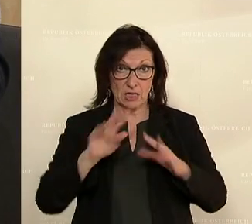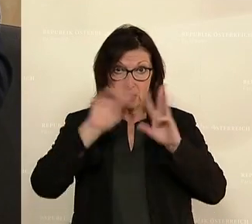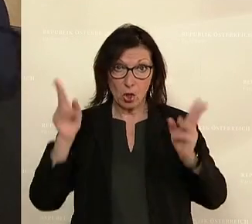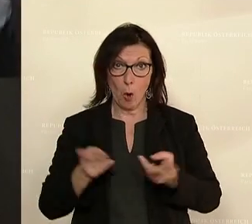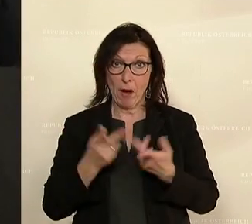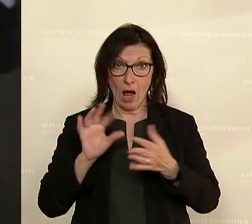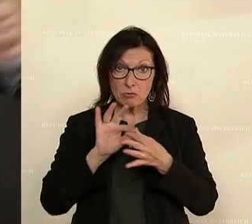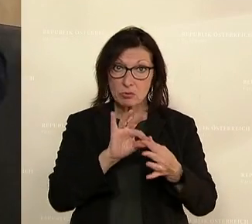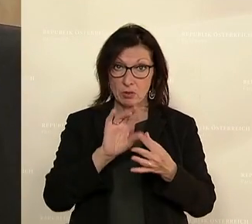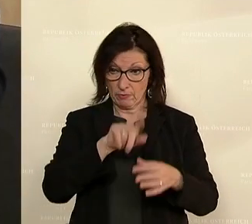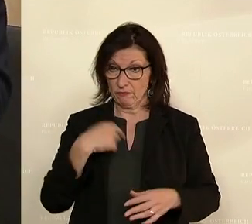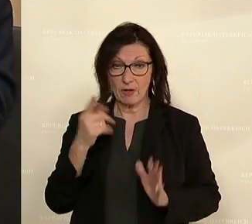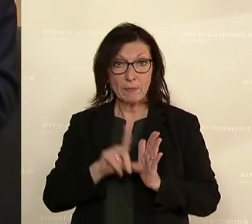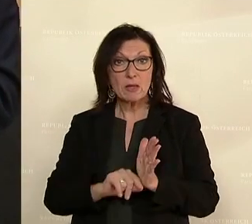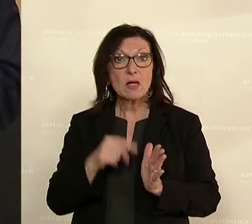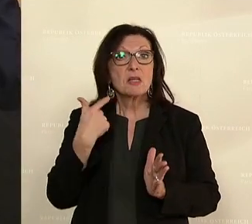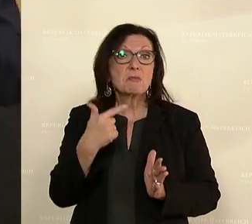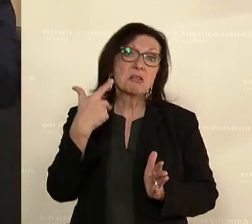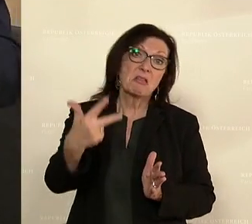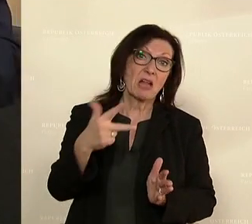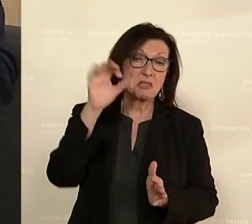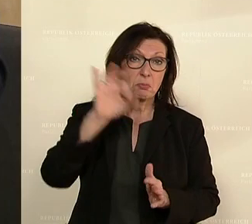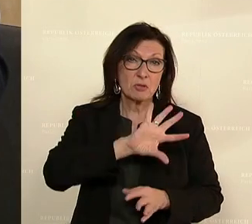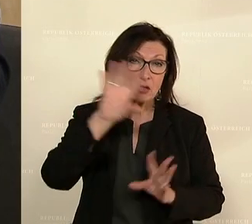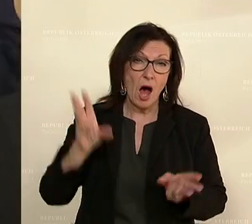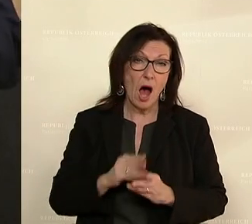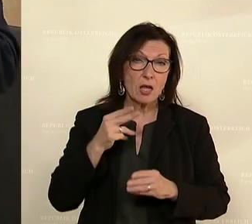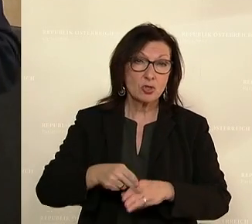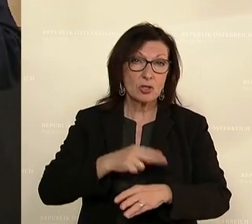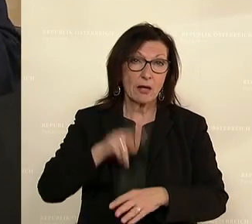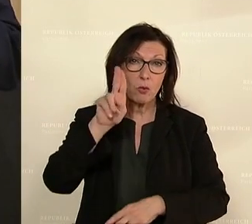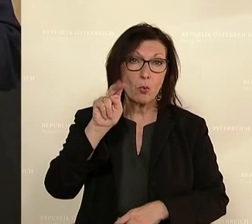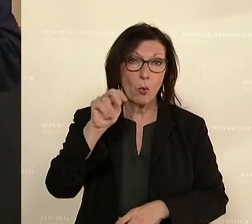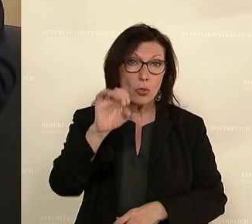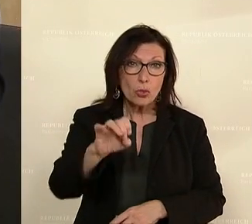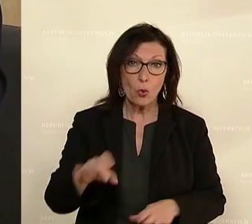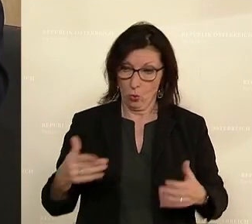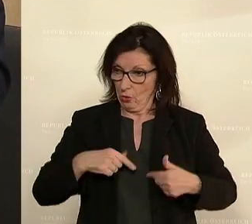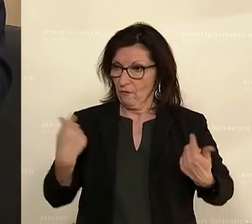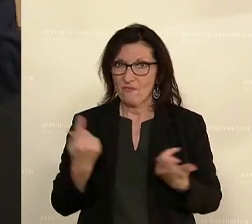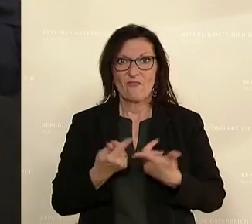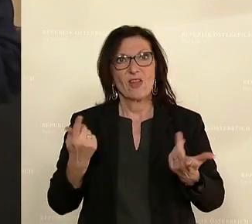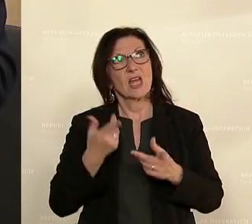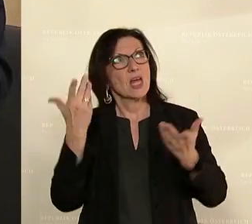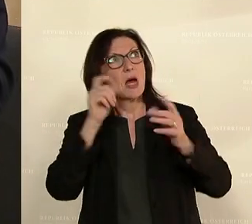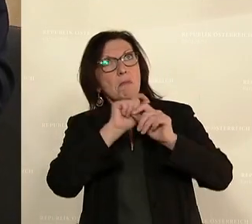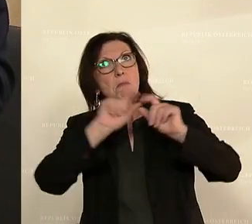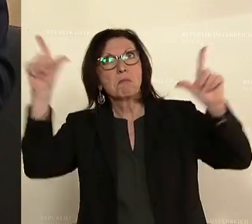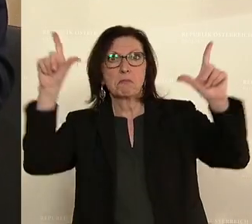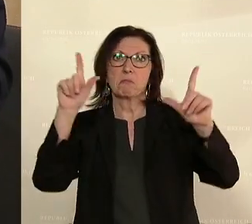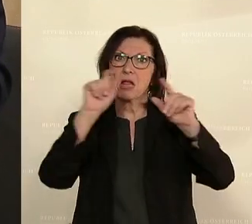Nur noch rund 20 bis 30 Prozent aller Staaten der UNO vertreten unser Lebensmodell, unser Wertemodell.